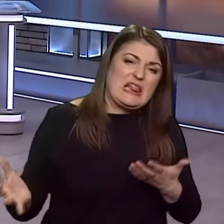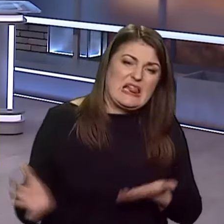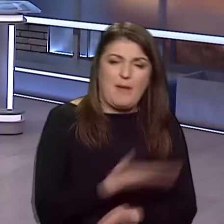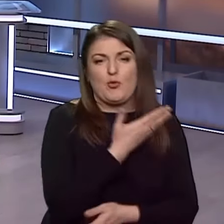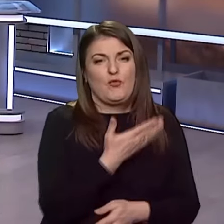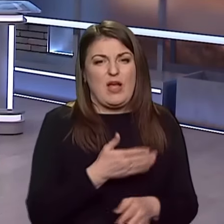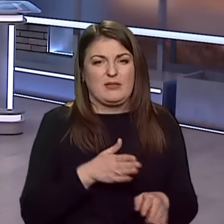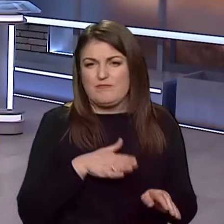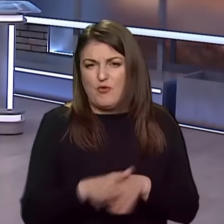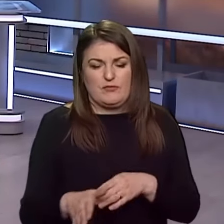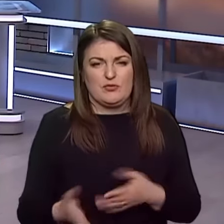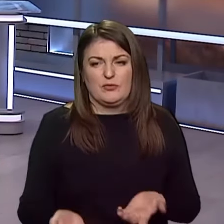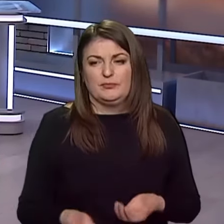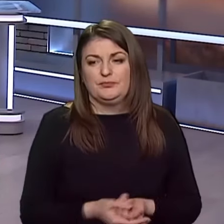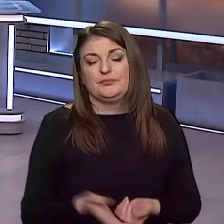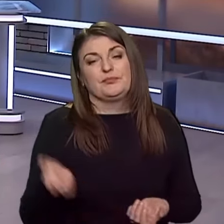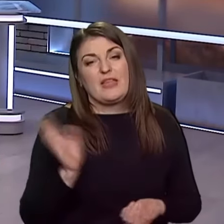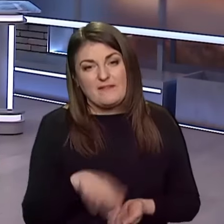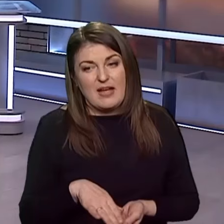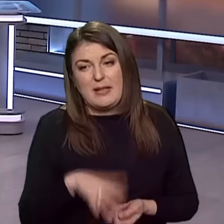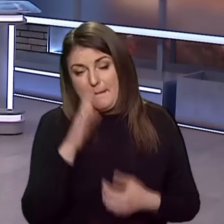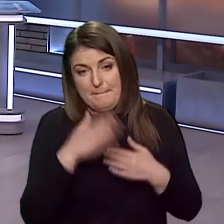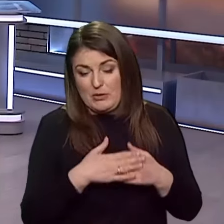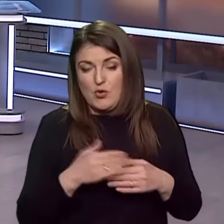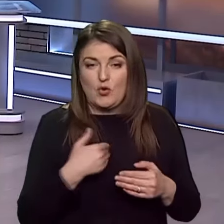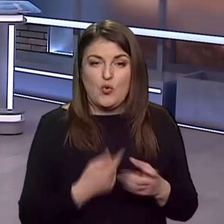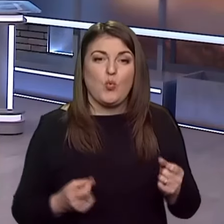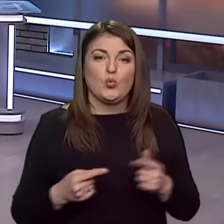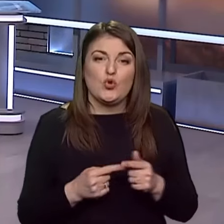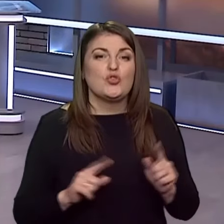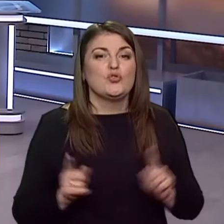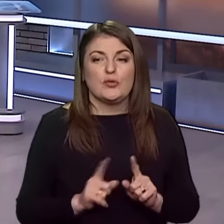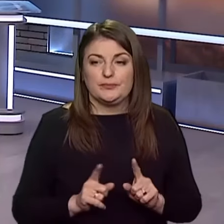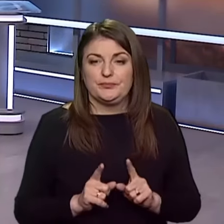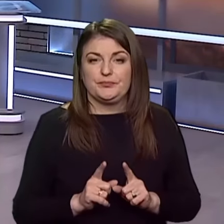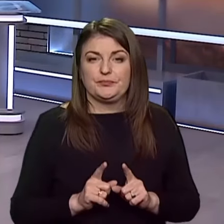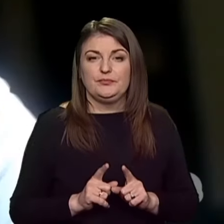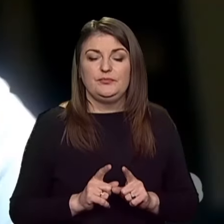арку повністю? Перед усім хотів би уточнити, що